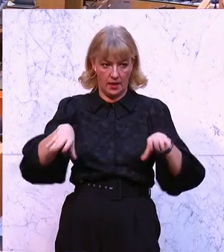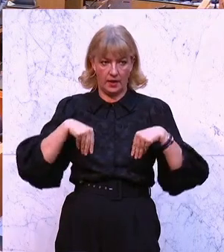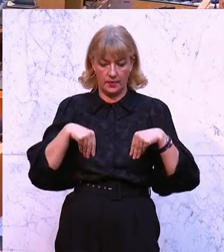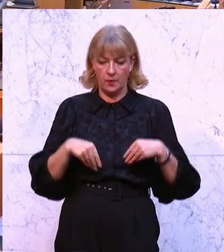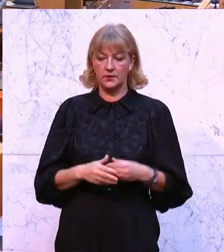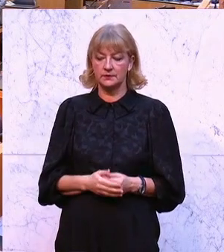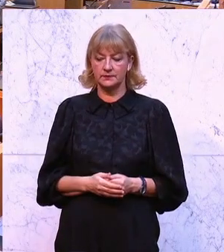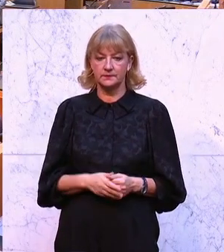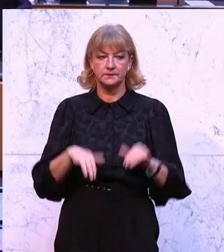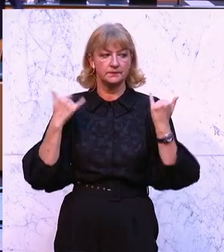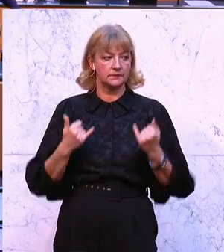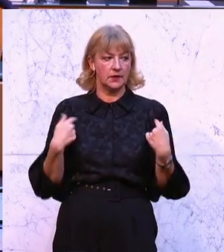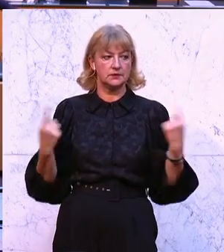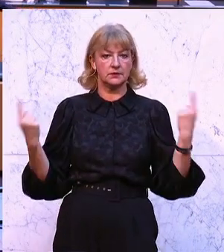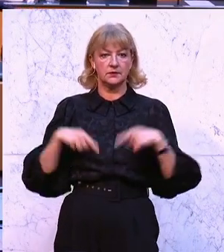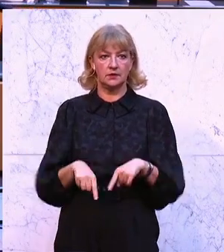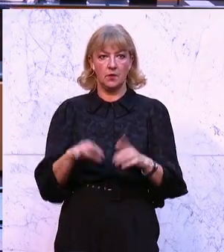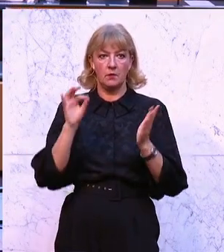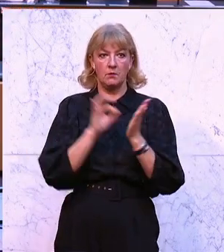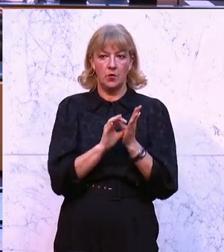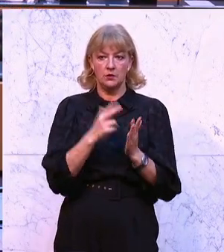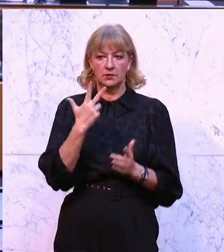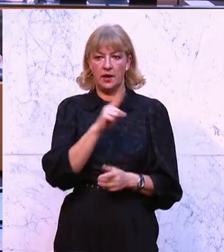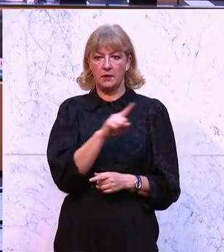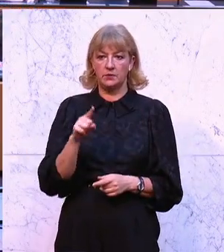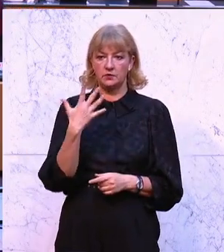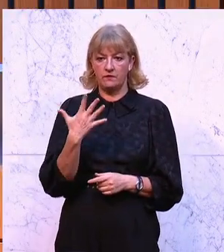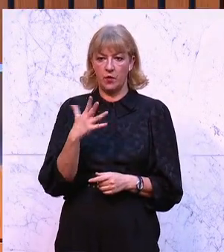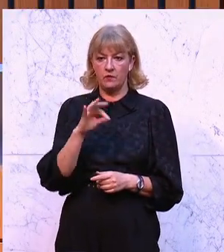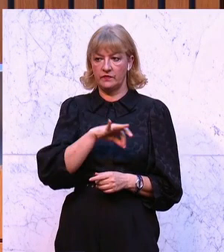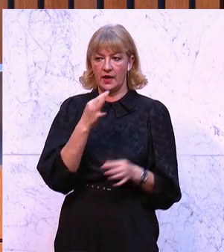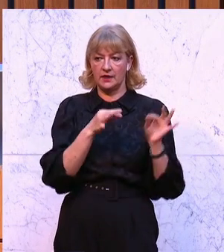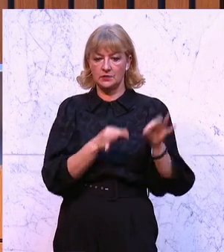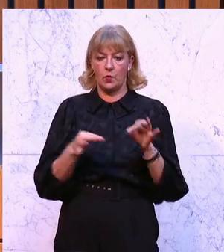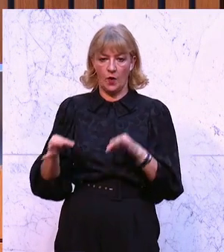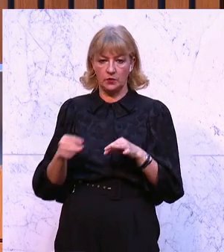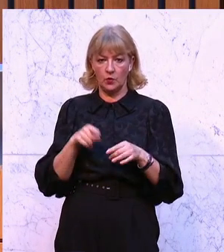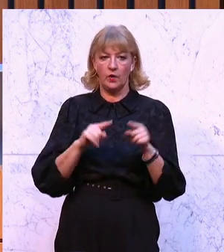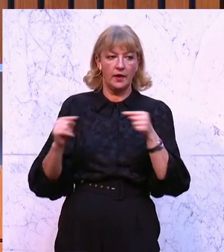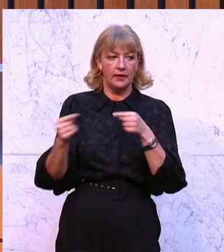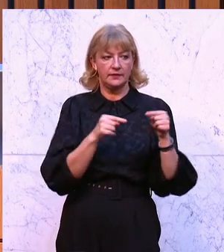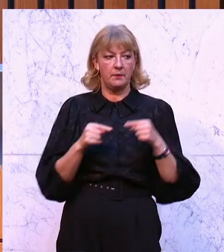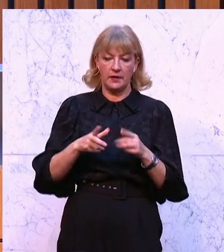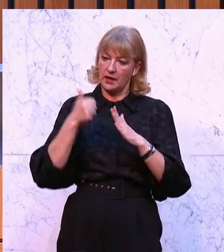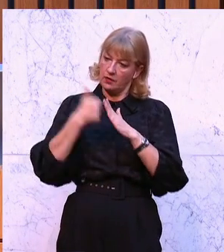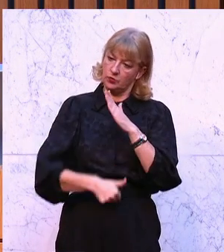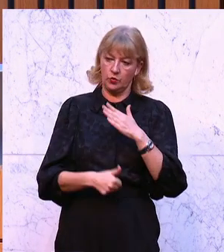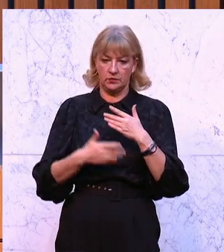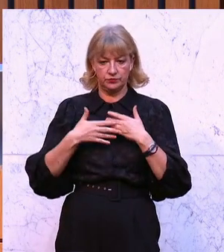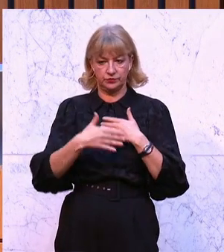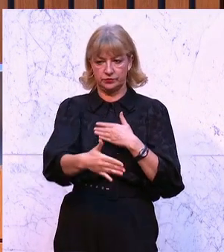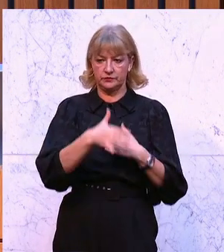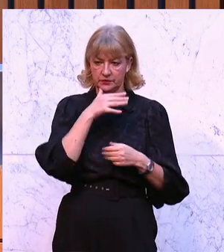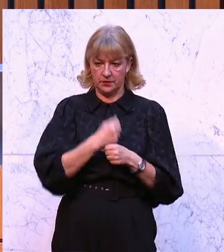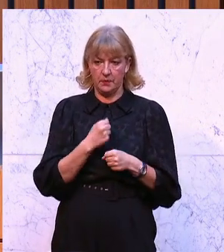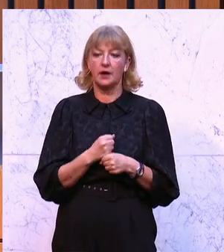Damit gelangen wir nun zu den Punkten 3 bis 5 der Tagesordnung, über welche die Debatte unter einem durchgeführt wird.